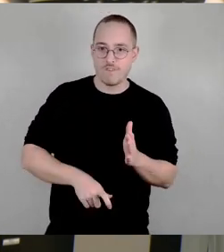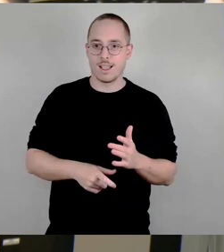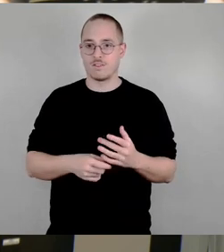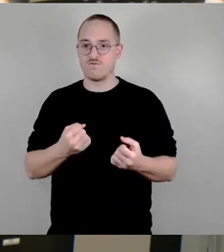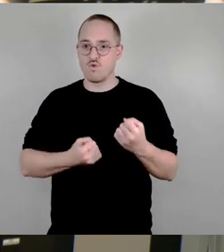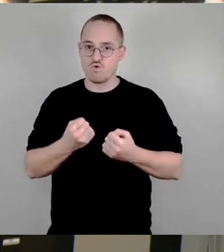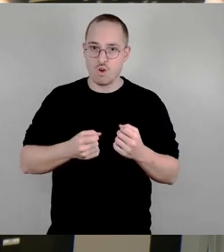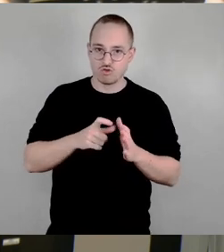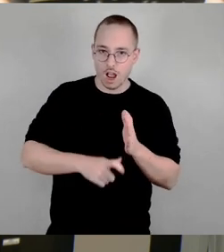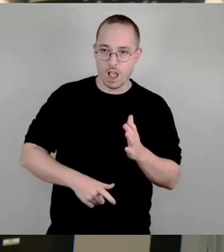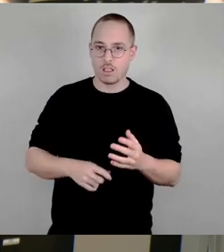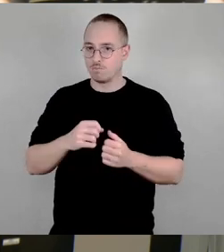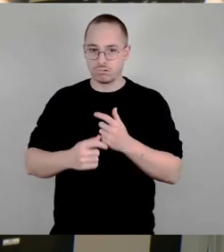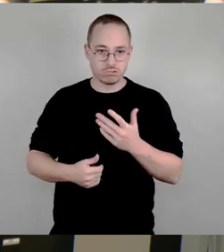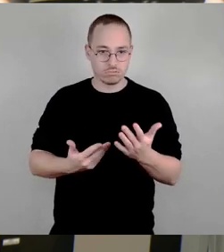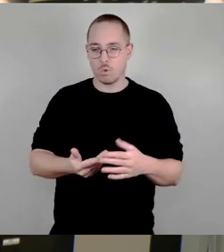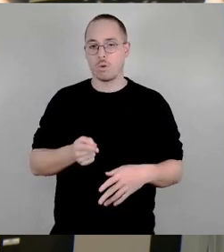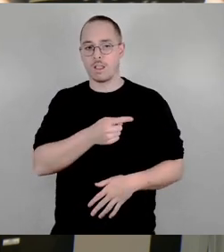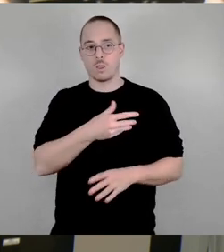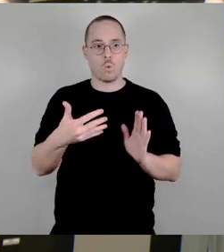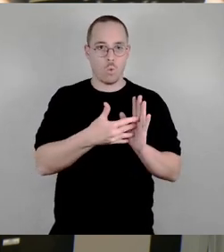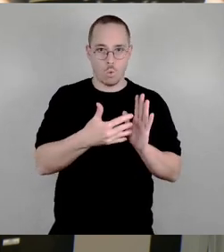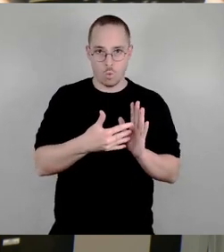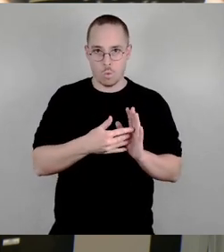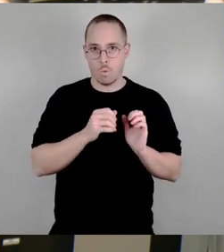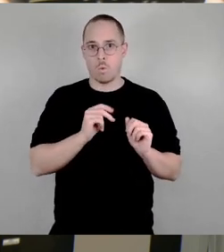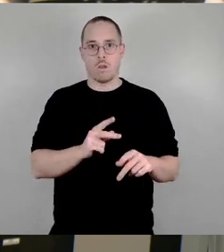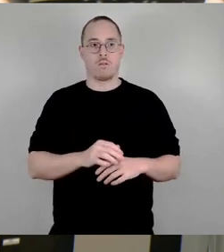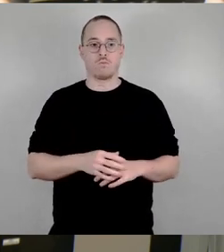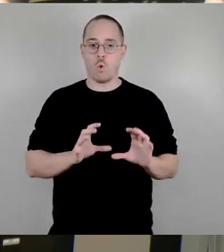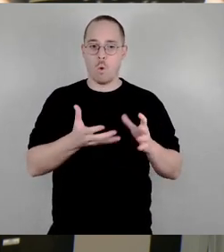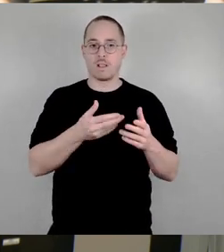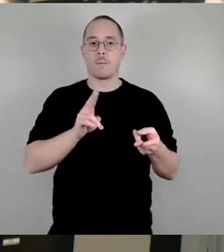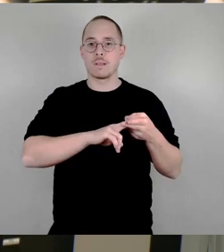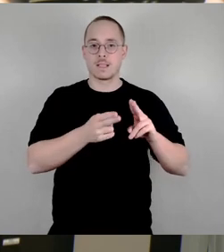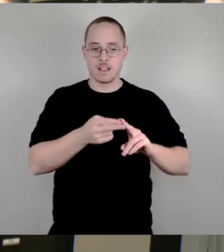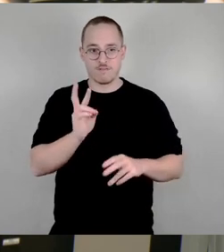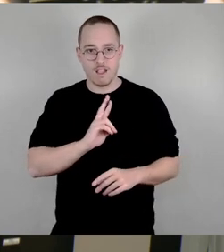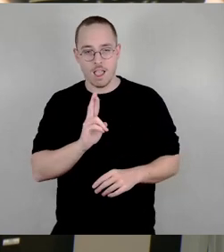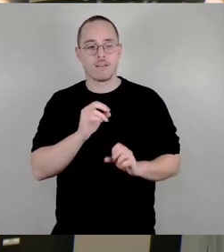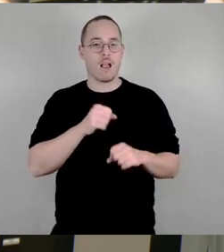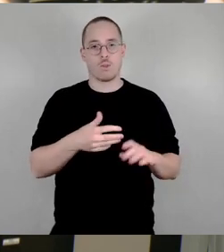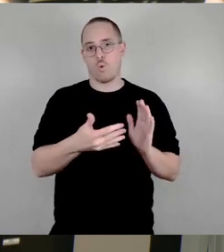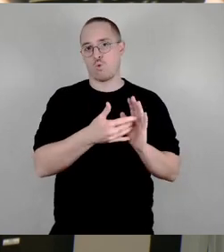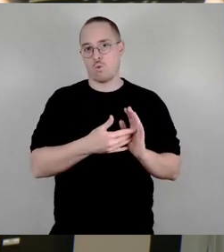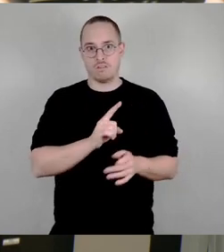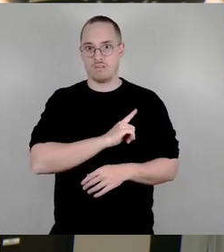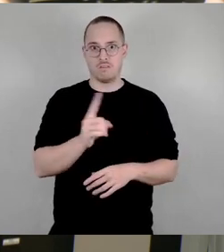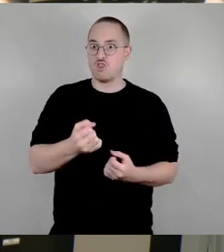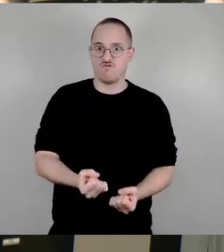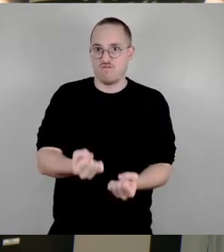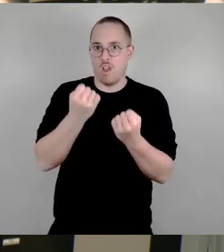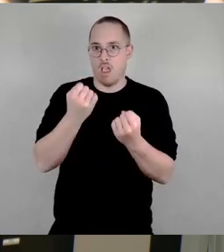eben alle Gruppenmitglieder angeben und schon kann man das ohne Probleme kontrollieren. Dafür muss man nicht umständlich irgendwas hin und her